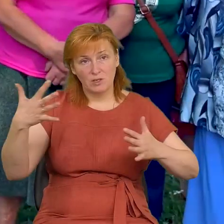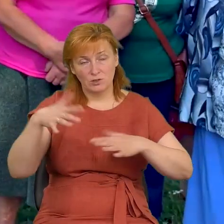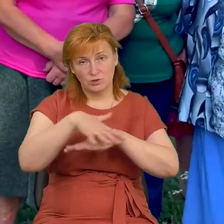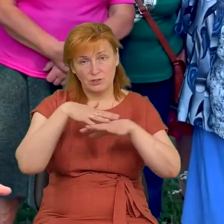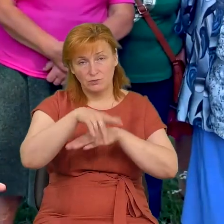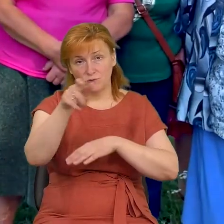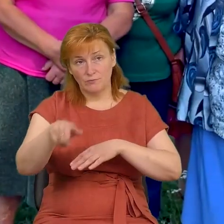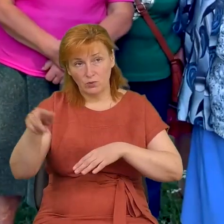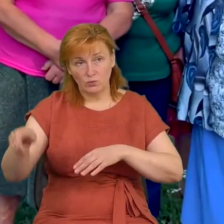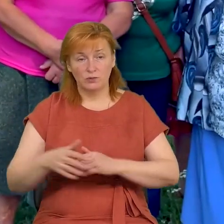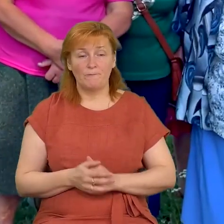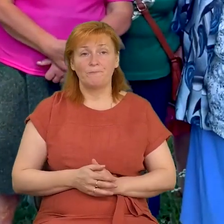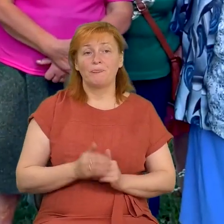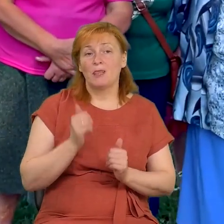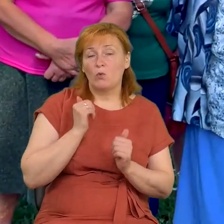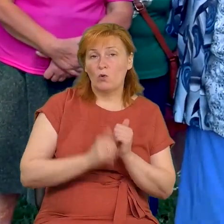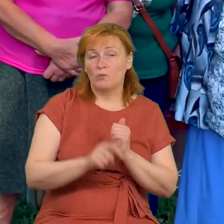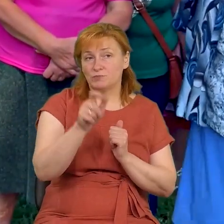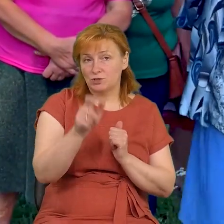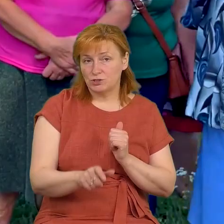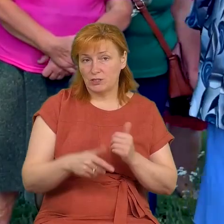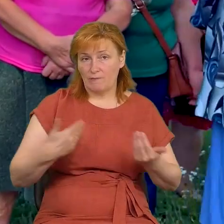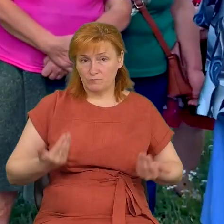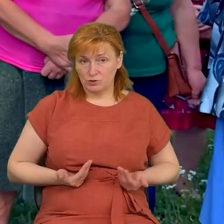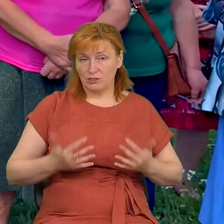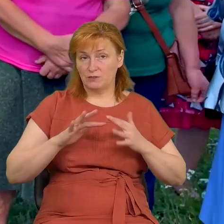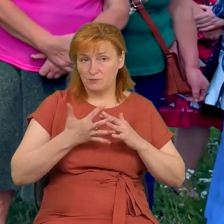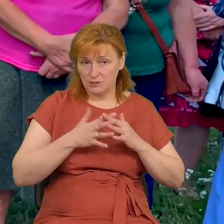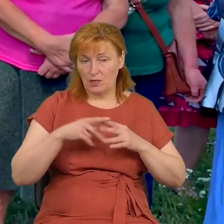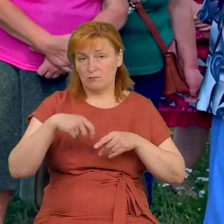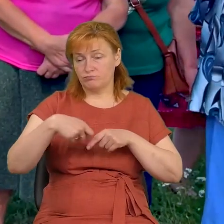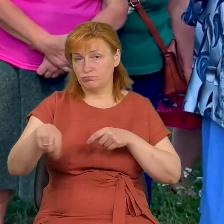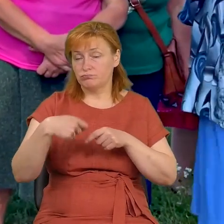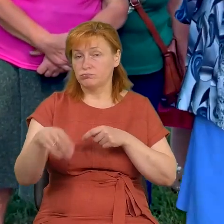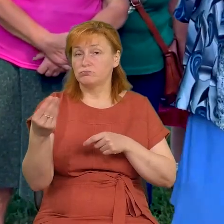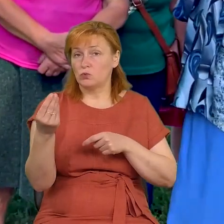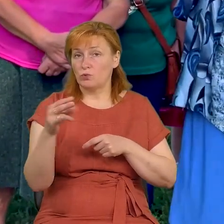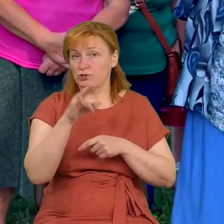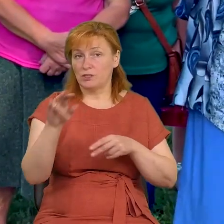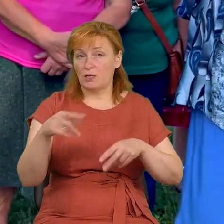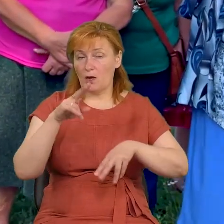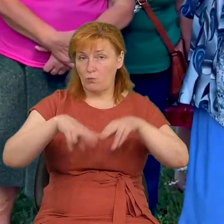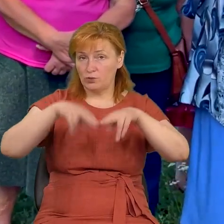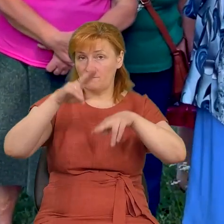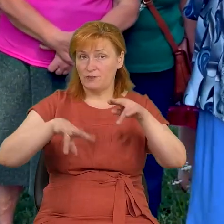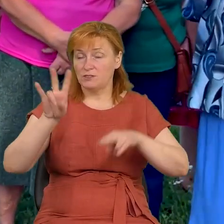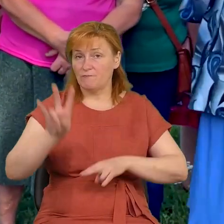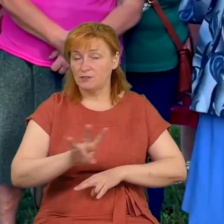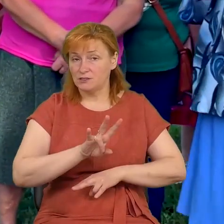Кожний член, житель селища давав на будівництво церкви гроші. Давали гроші